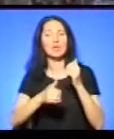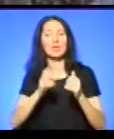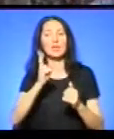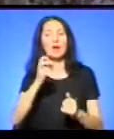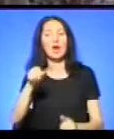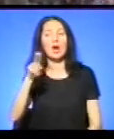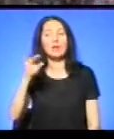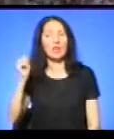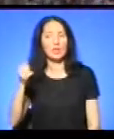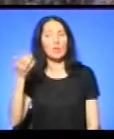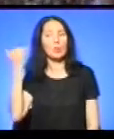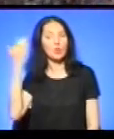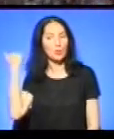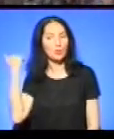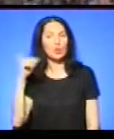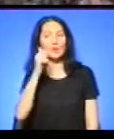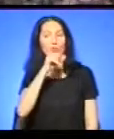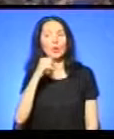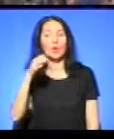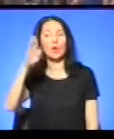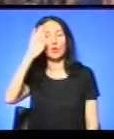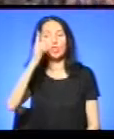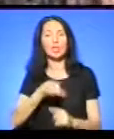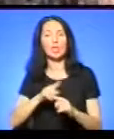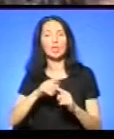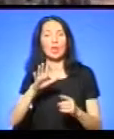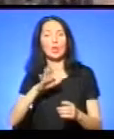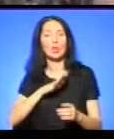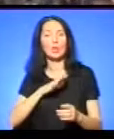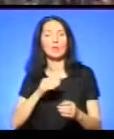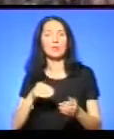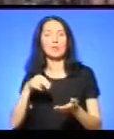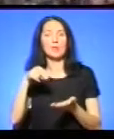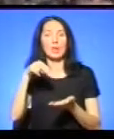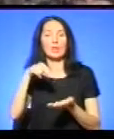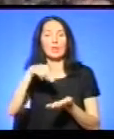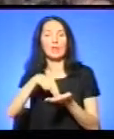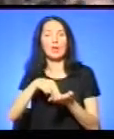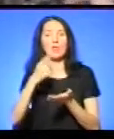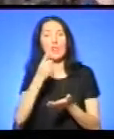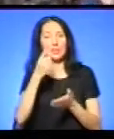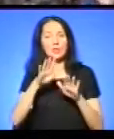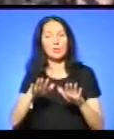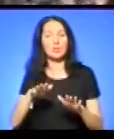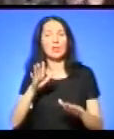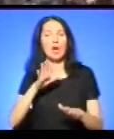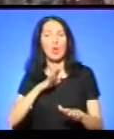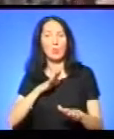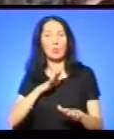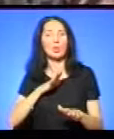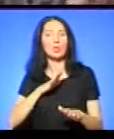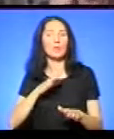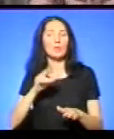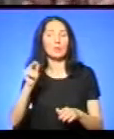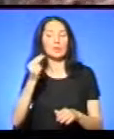позаминувші роки, мужчини, які ставали на підістал, на перших місцях були на чемпіонаті світу Європи серед кадетів.